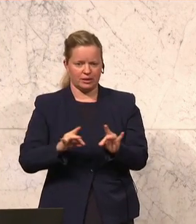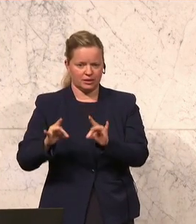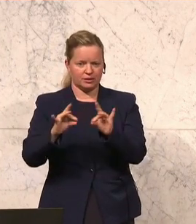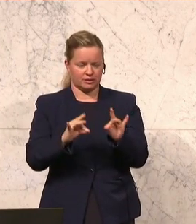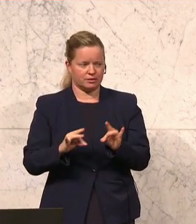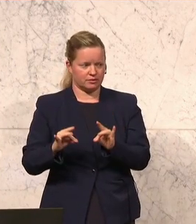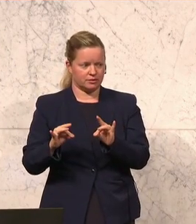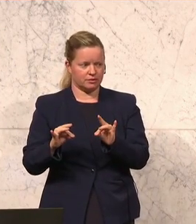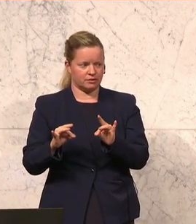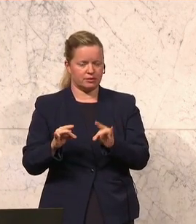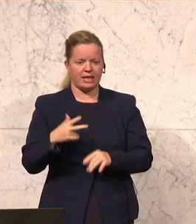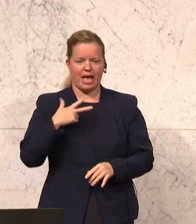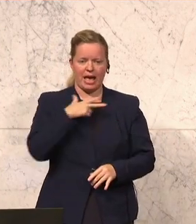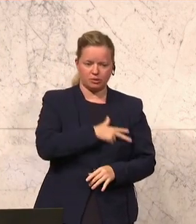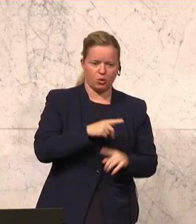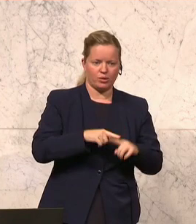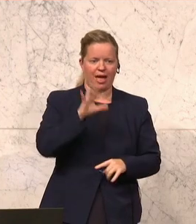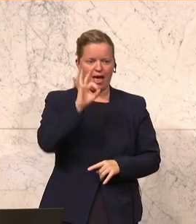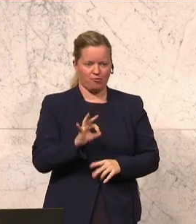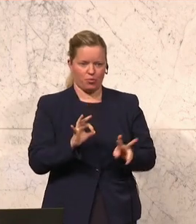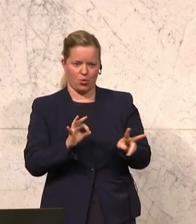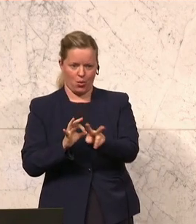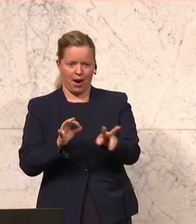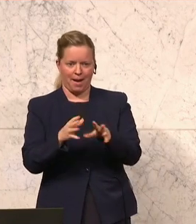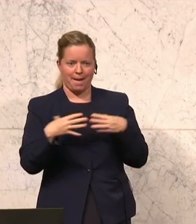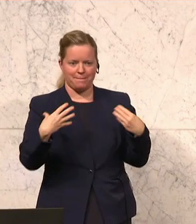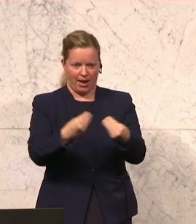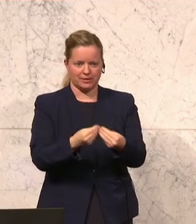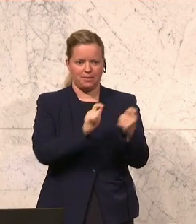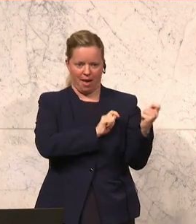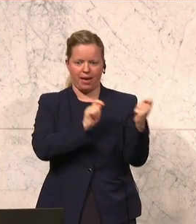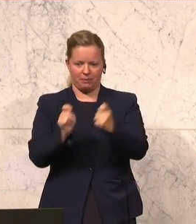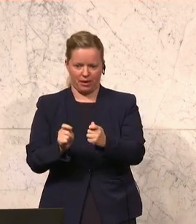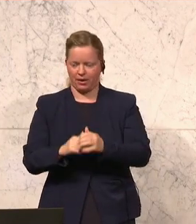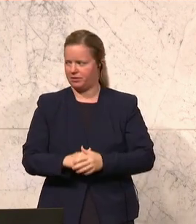SPÖ und die FPÖ gemeinsam einbringen.